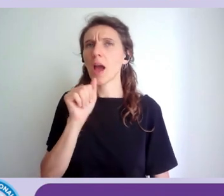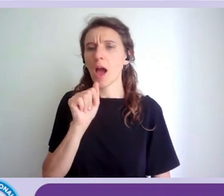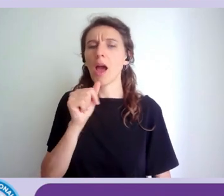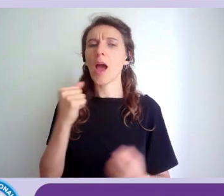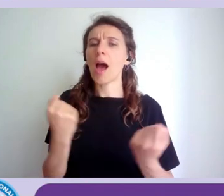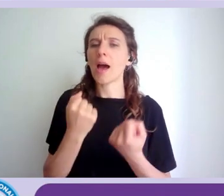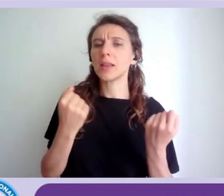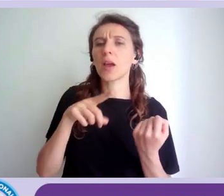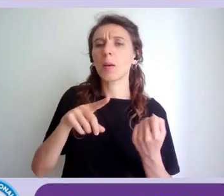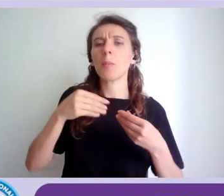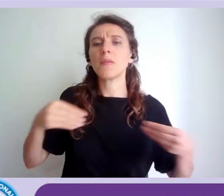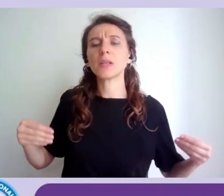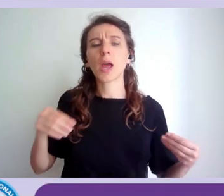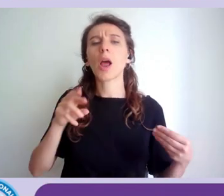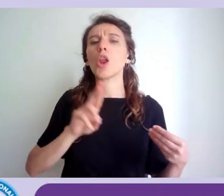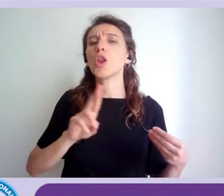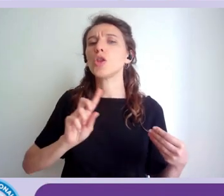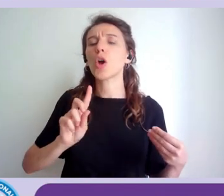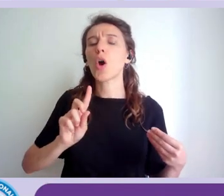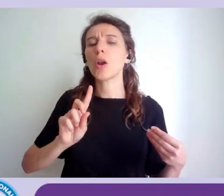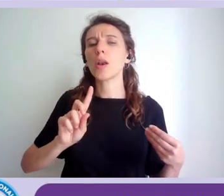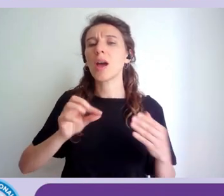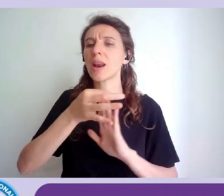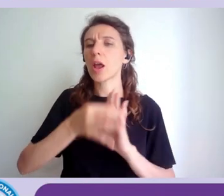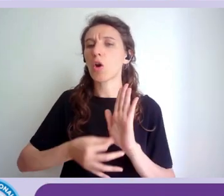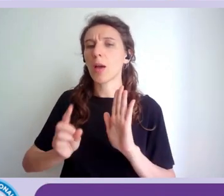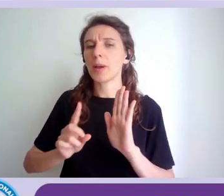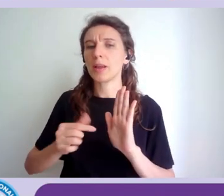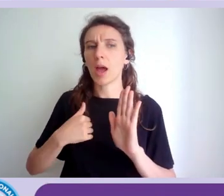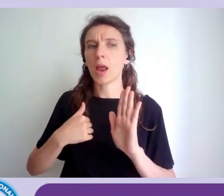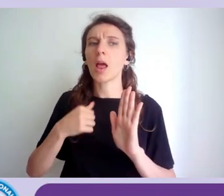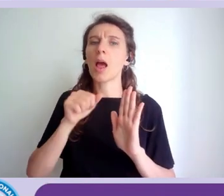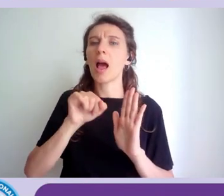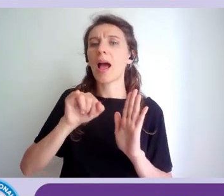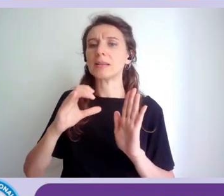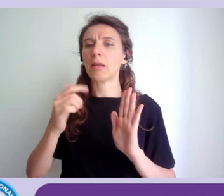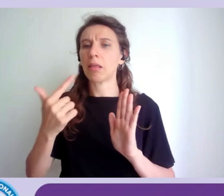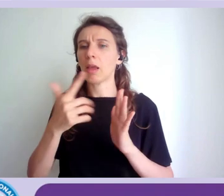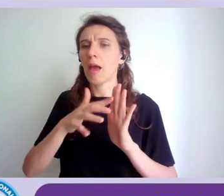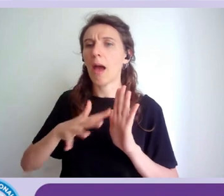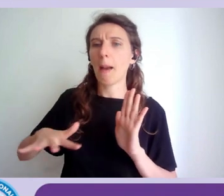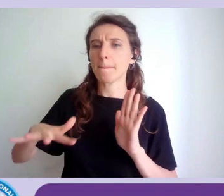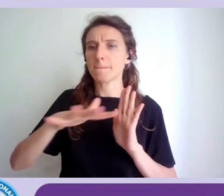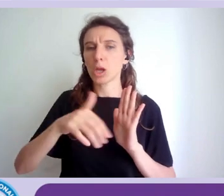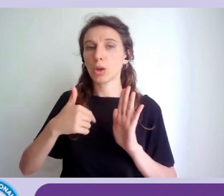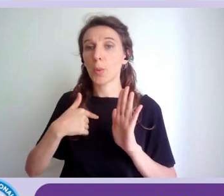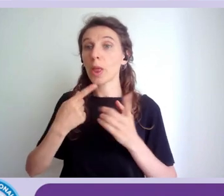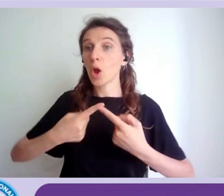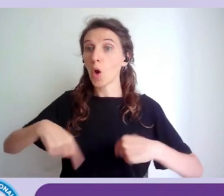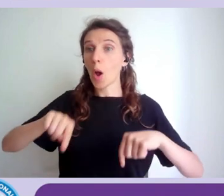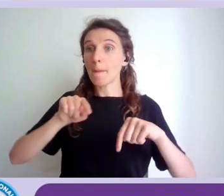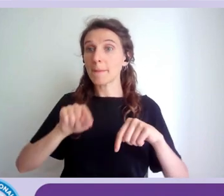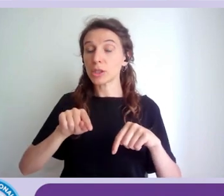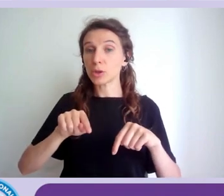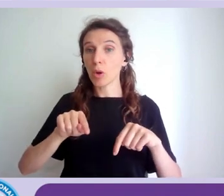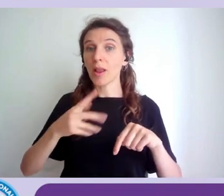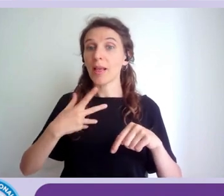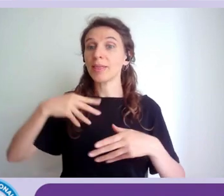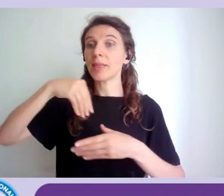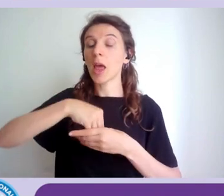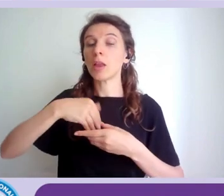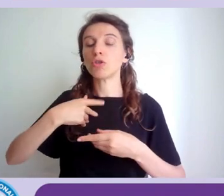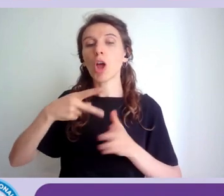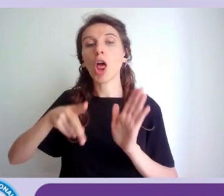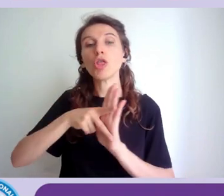professionali non regolamentate ambito ict ossia all'interno di questa commissione nascono le norme